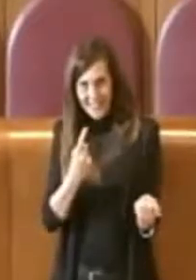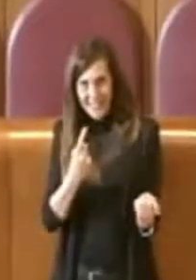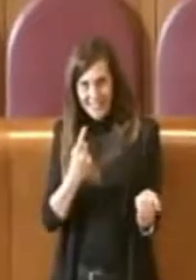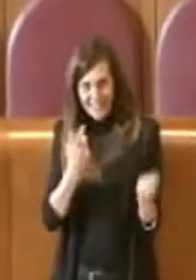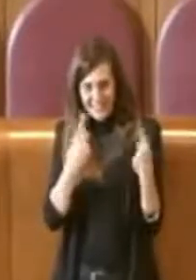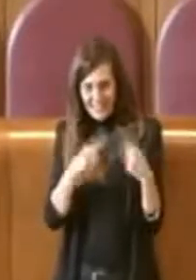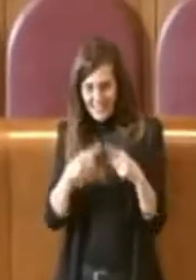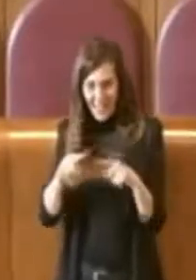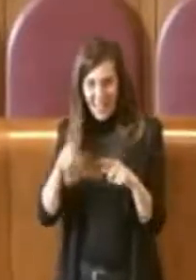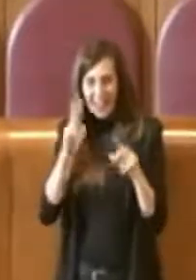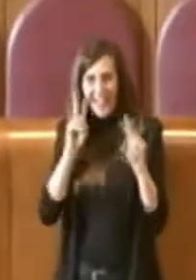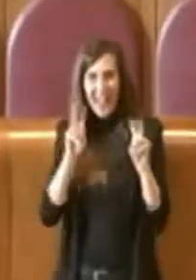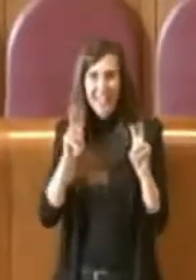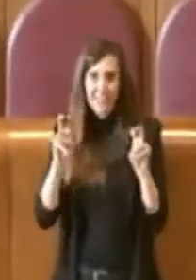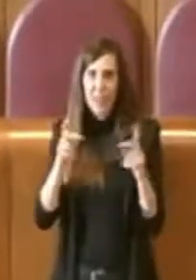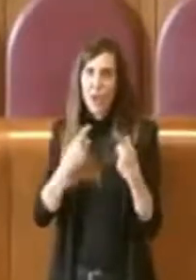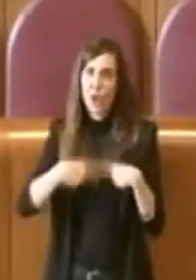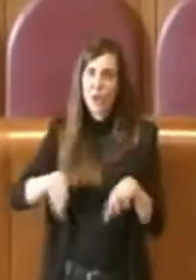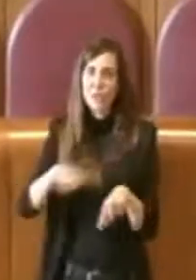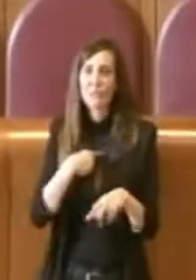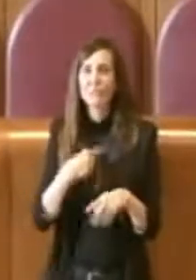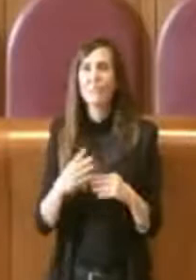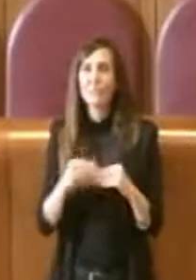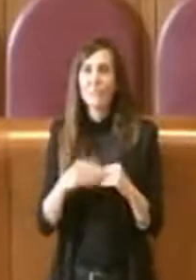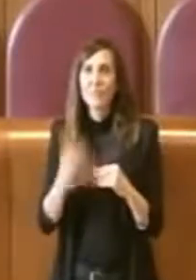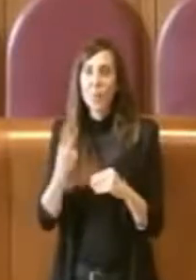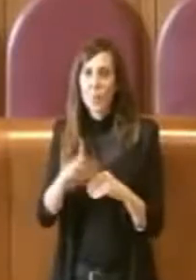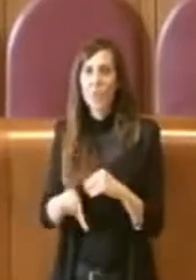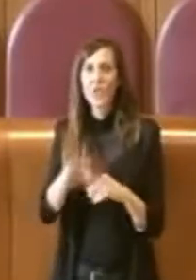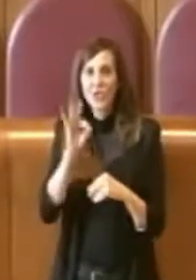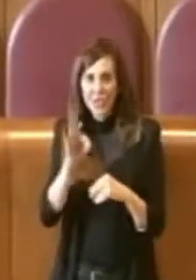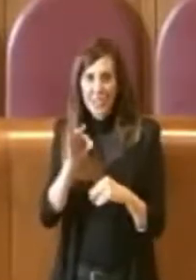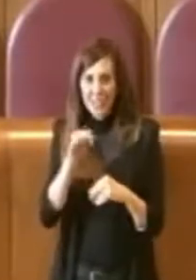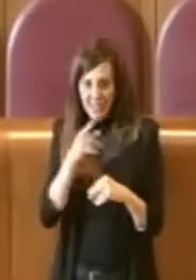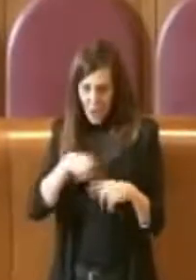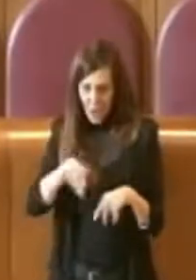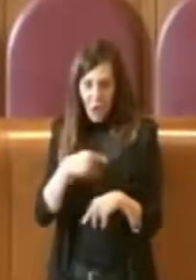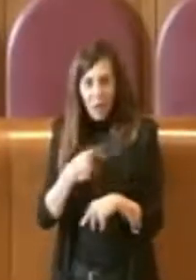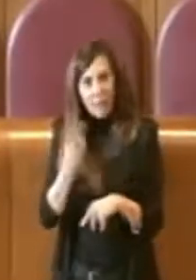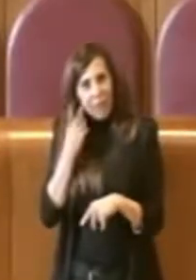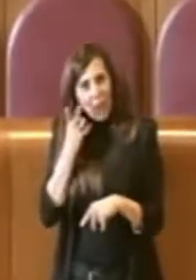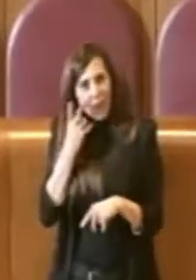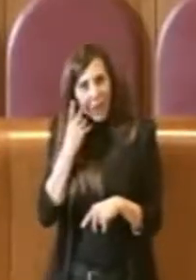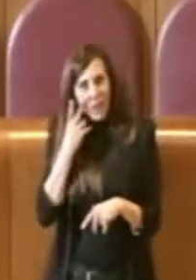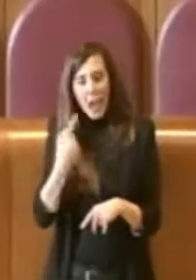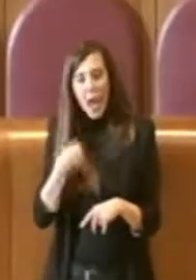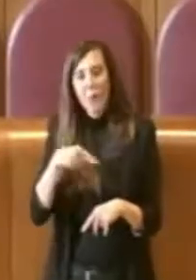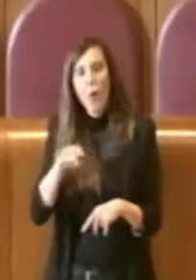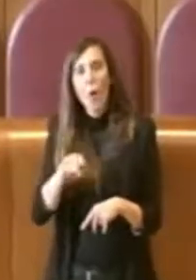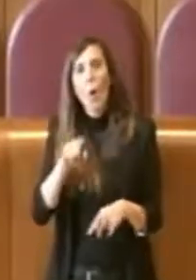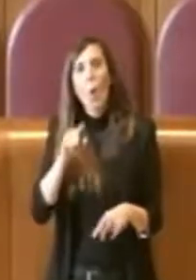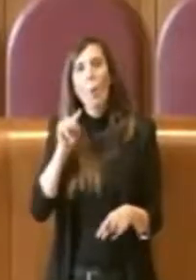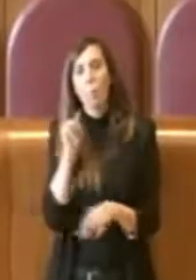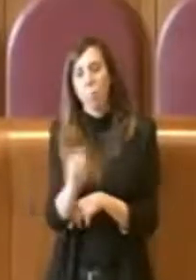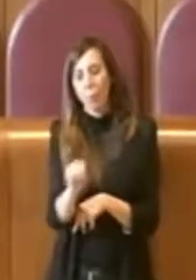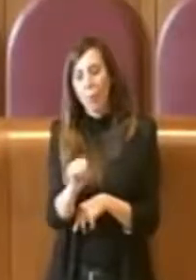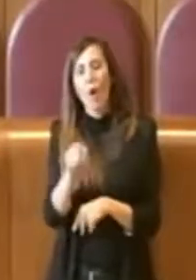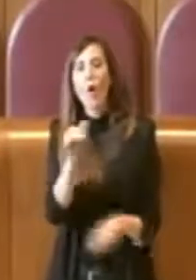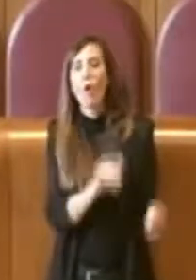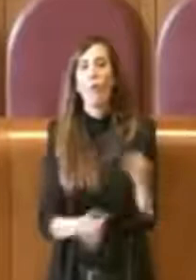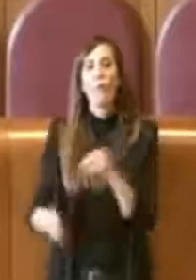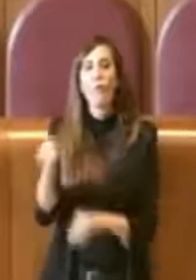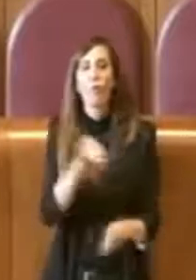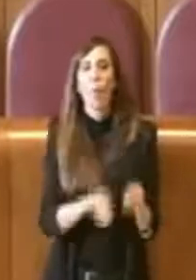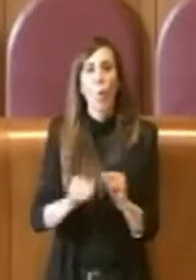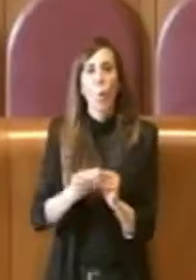noi faremo una scelta e la faremo tutti quanti insieme e poi vedremo, quando spingeremo quel dito sul voto, come andremo a votare?